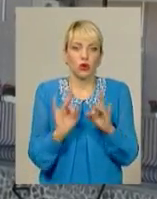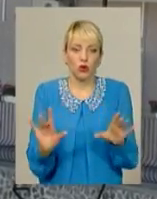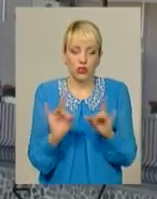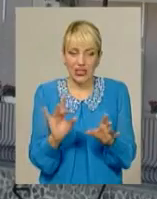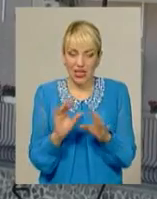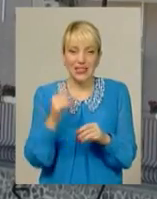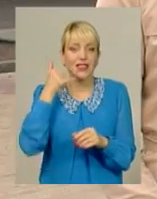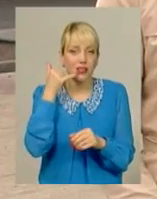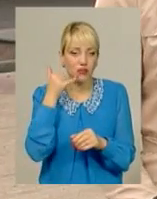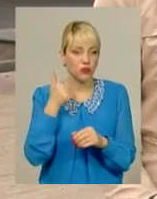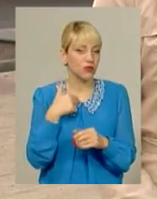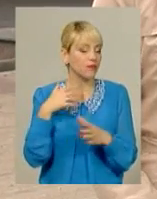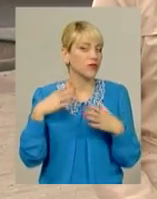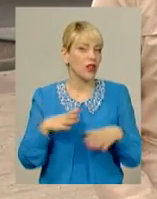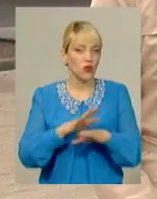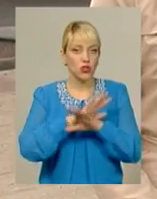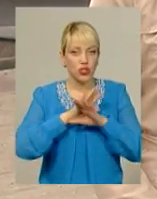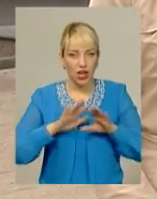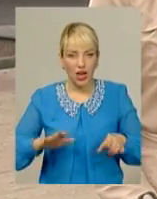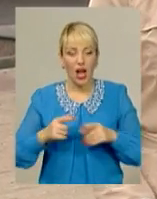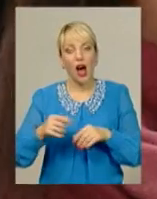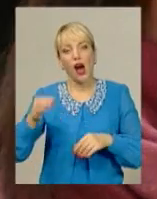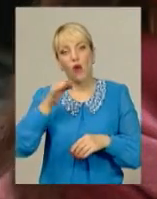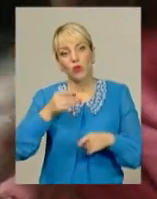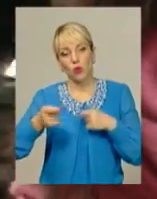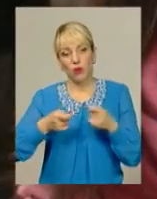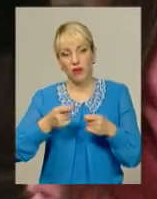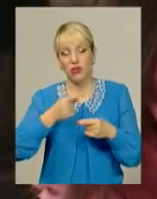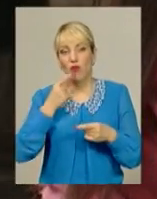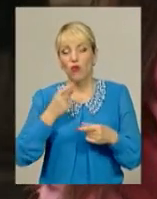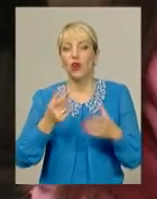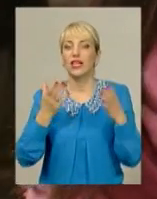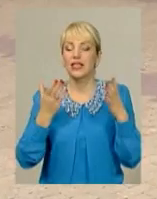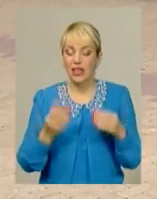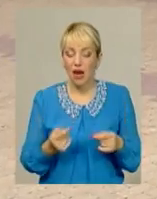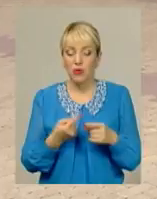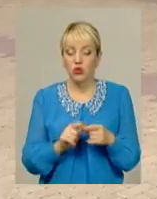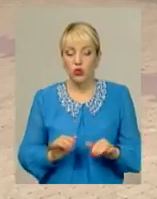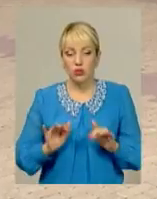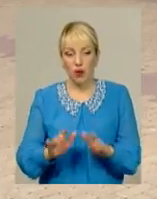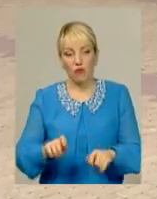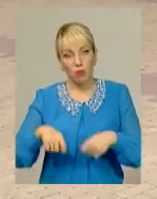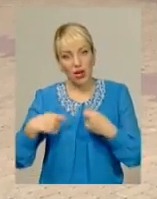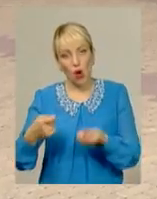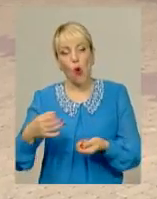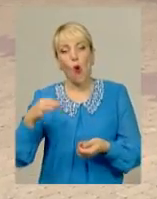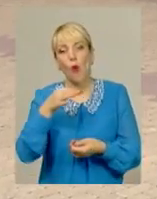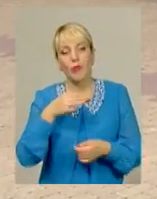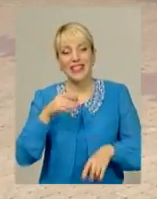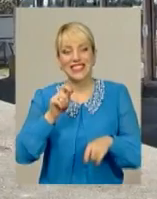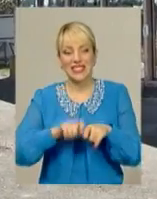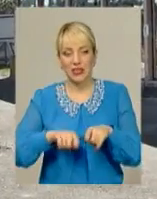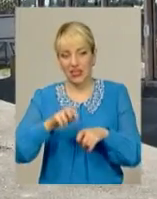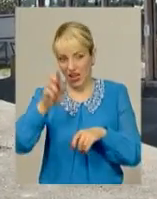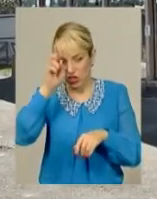ми так і не дочекались. А ось в обласному управлінні культури нас запевнили – днями справу передали обласній інспекції державного